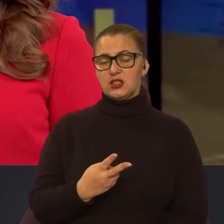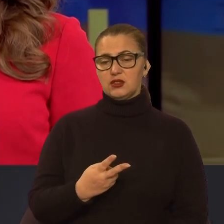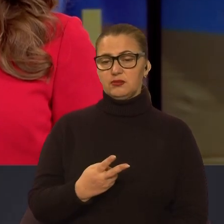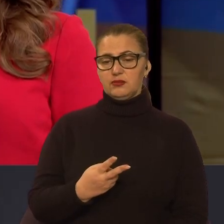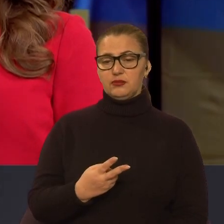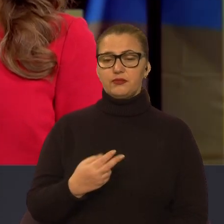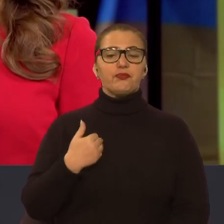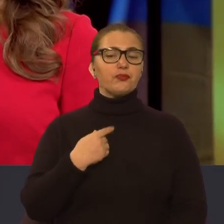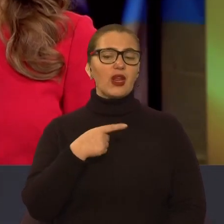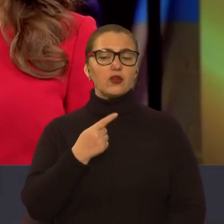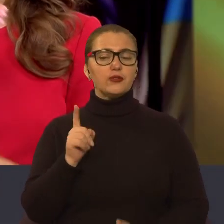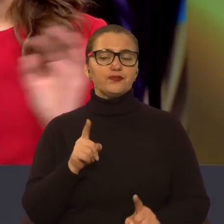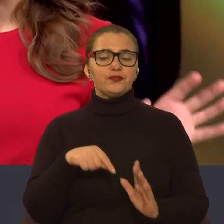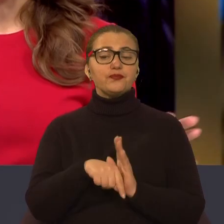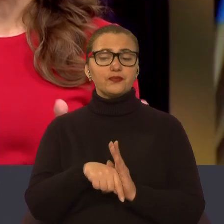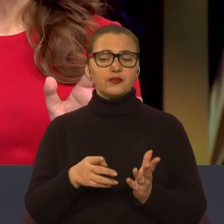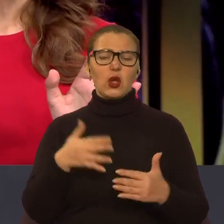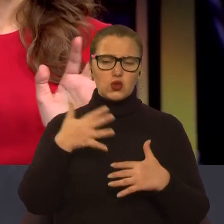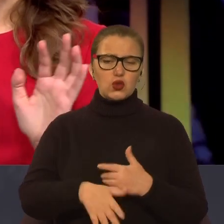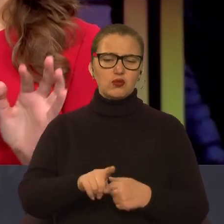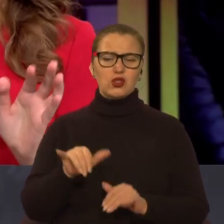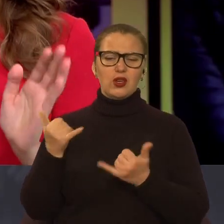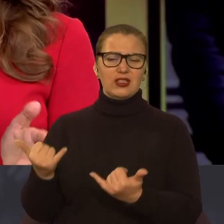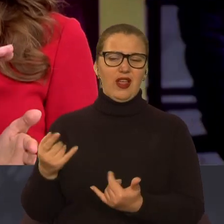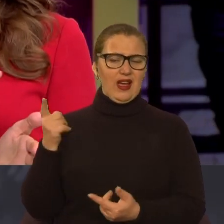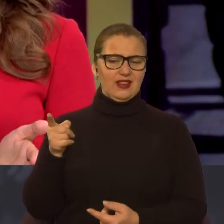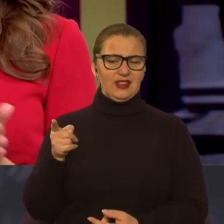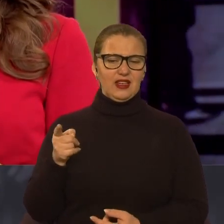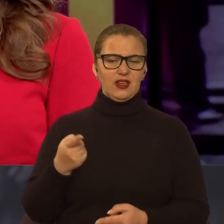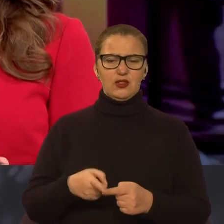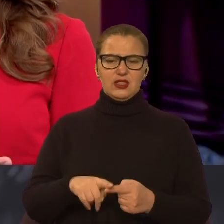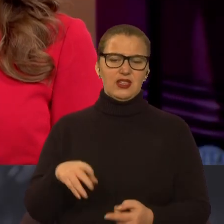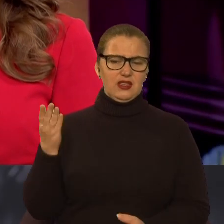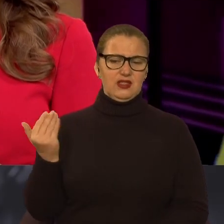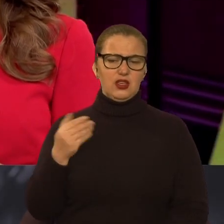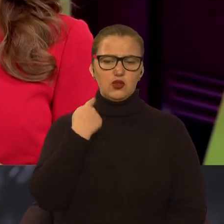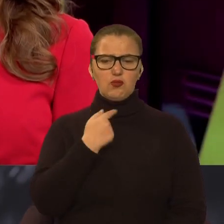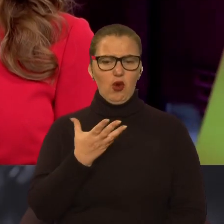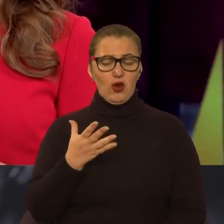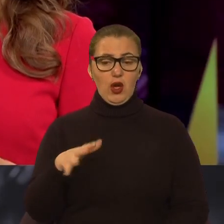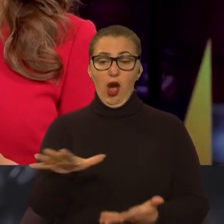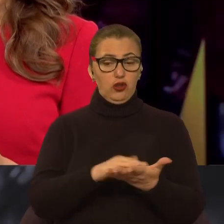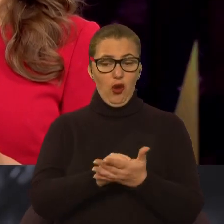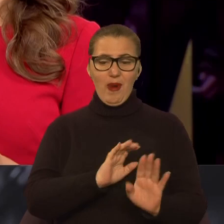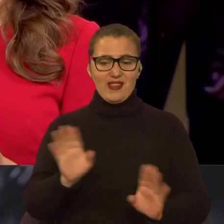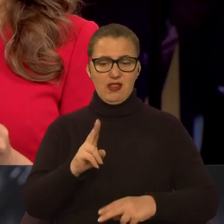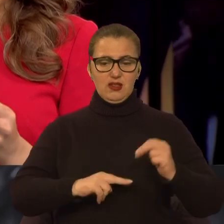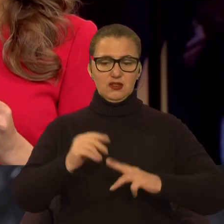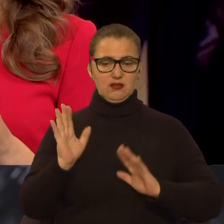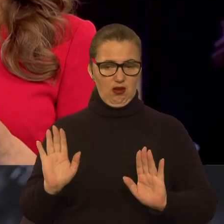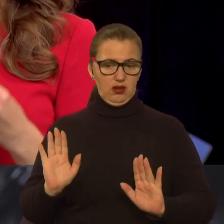Я маю нався, чи є підсимно? Зрозуміло, що для них, їхньою мовою, вибачте, скажу, ламатні строїть. Але